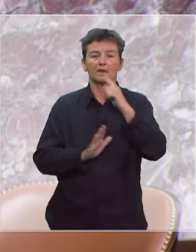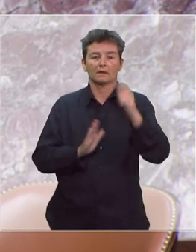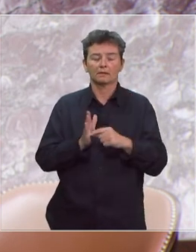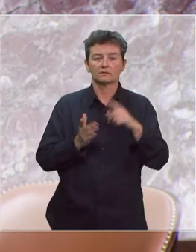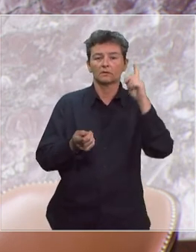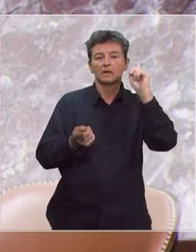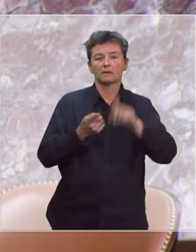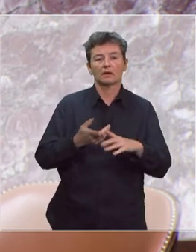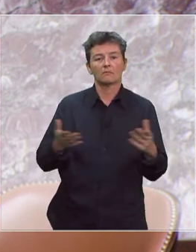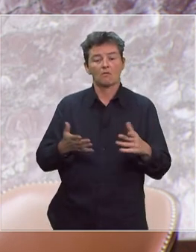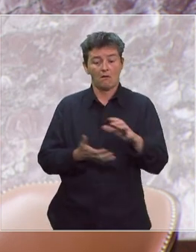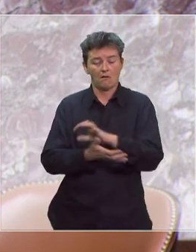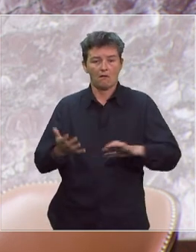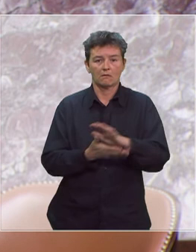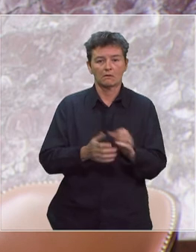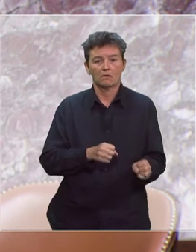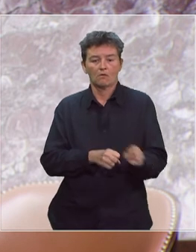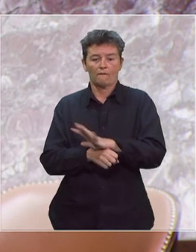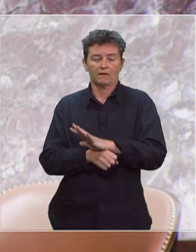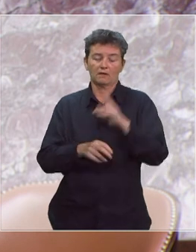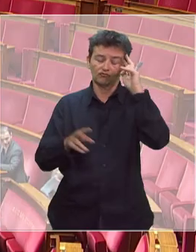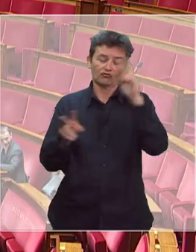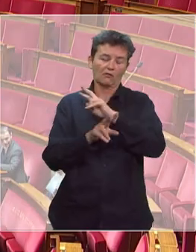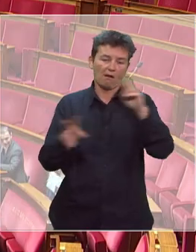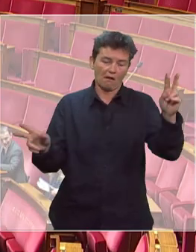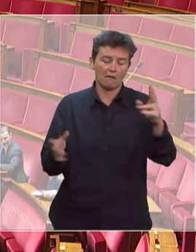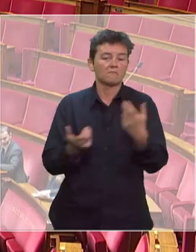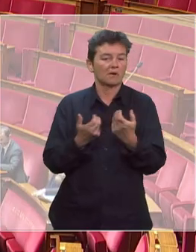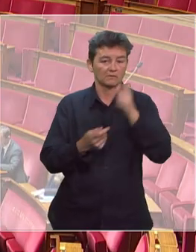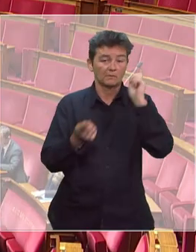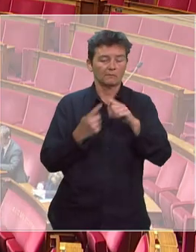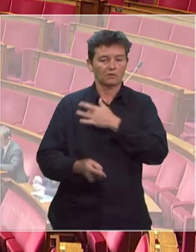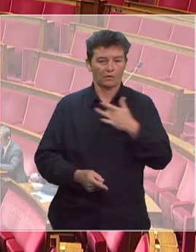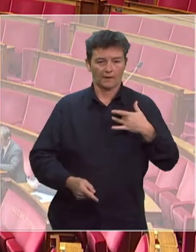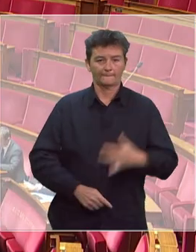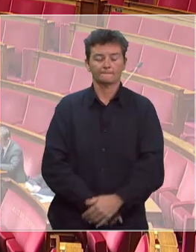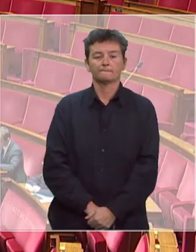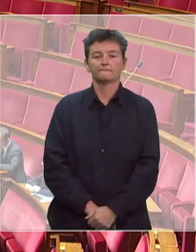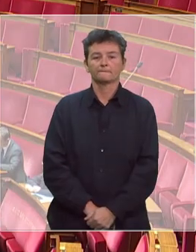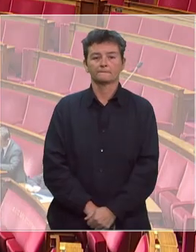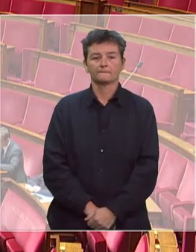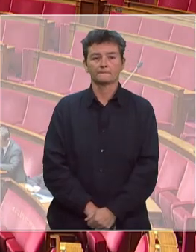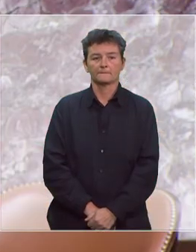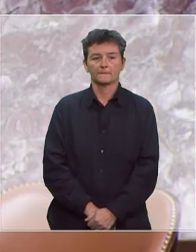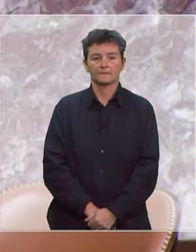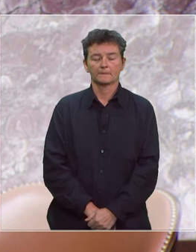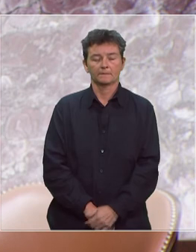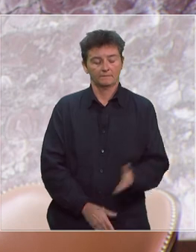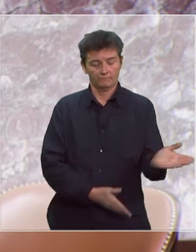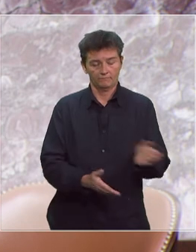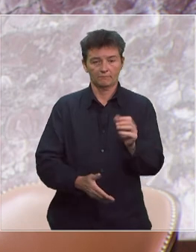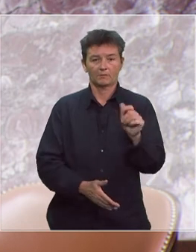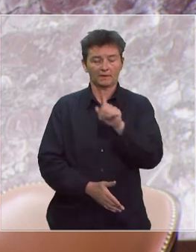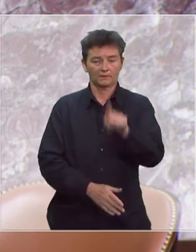portant sur la crise du Covid-19 en général et notamment le thème de la santé. La parole est à monsieur Arnaud